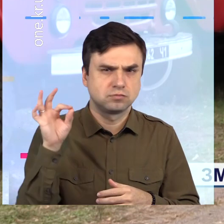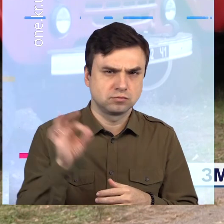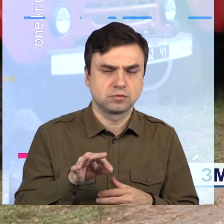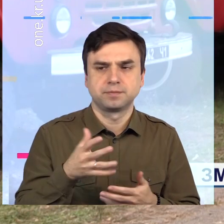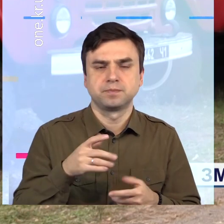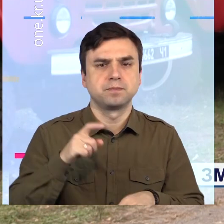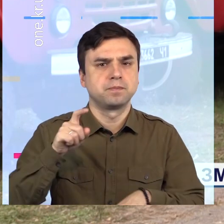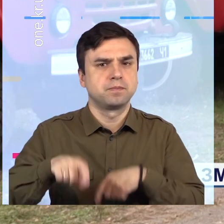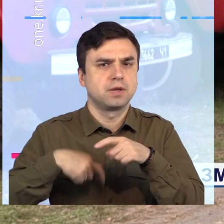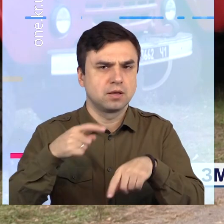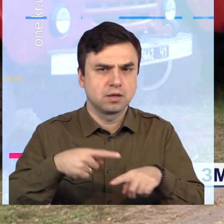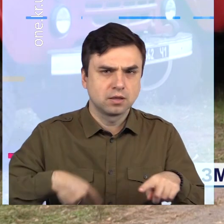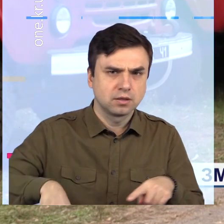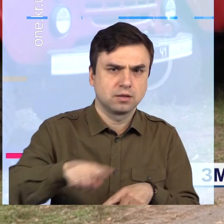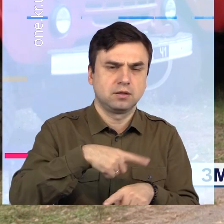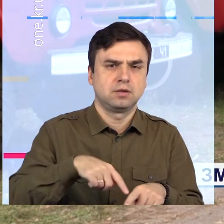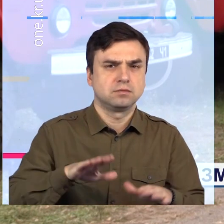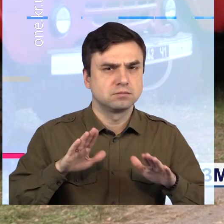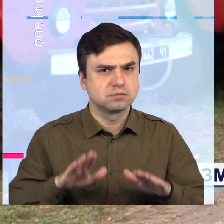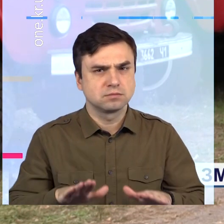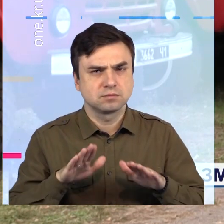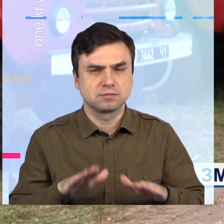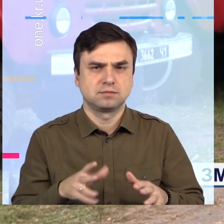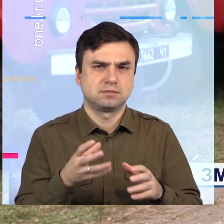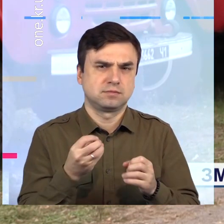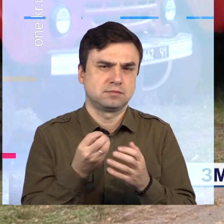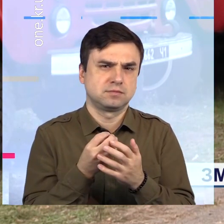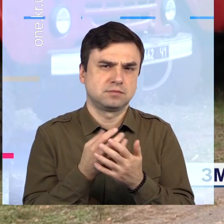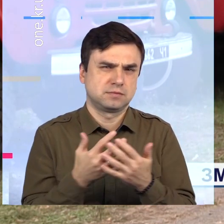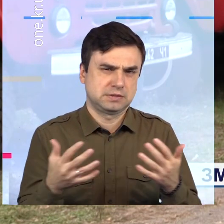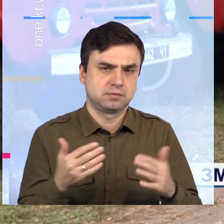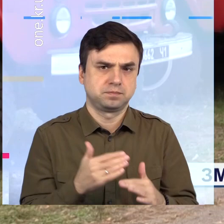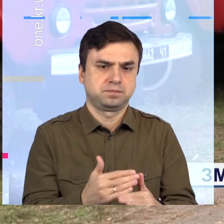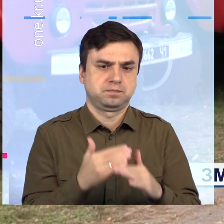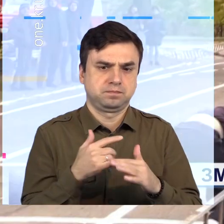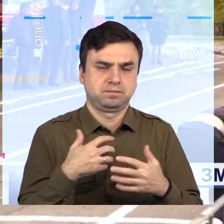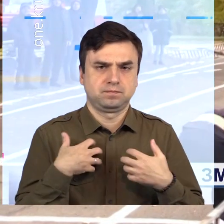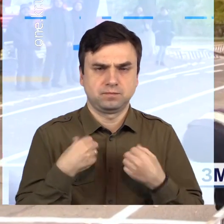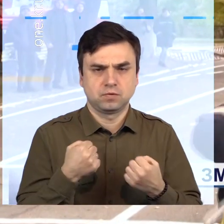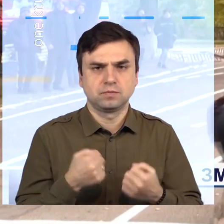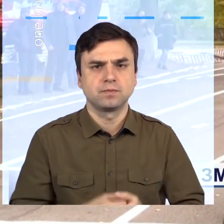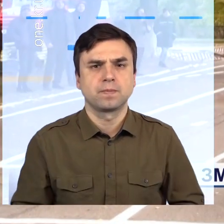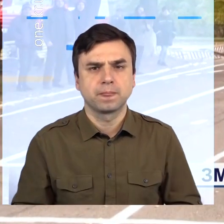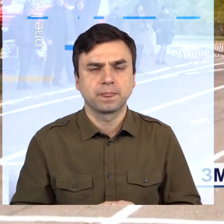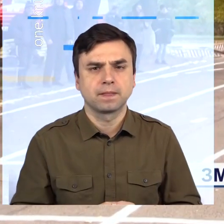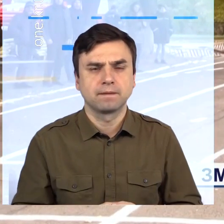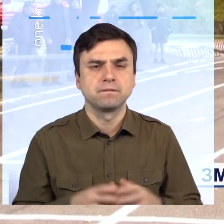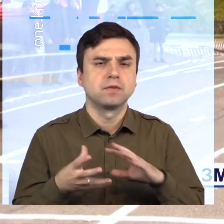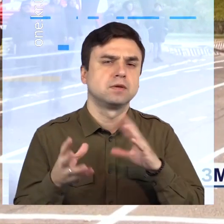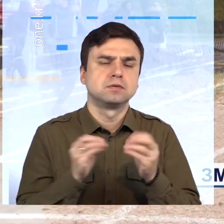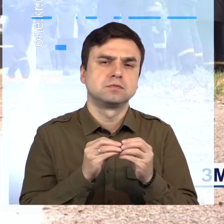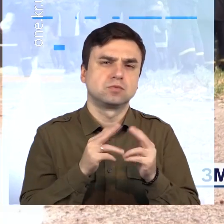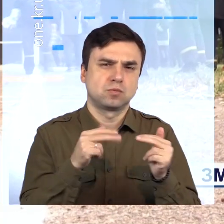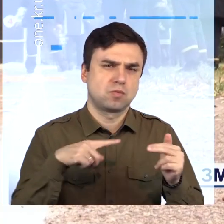тобто ми бігаємо, також віджимання від полу. Тобто це дуже допомагає піднятися. Всього рятувальники з різних міст